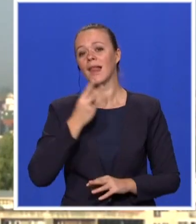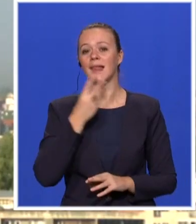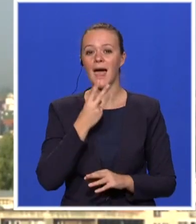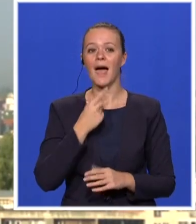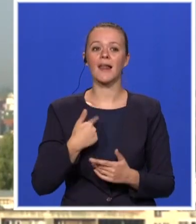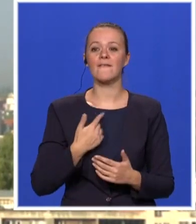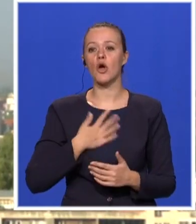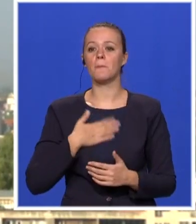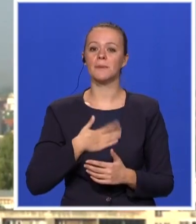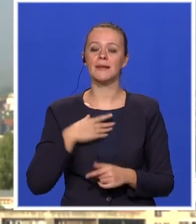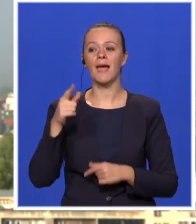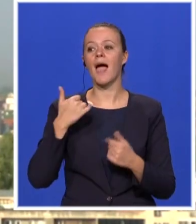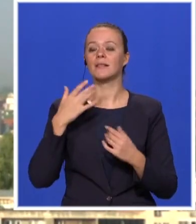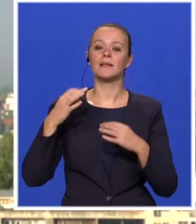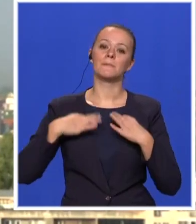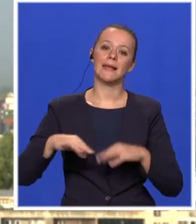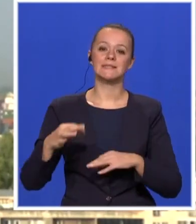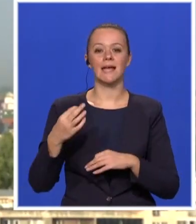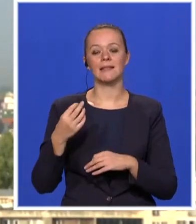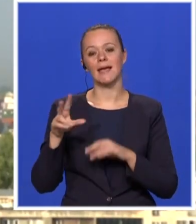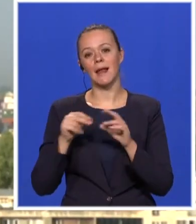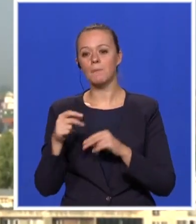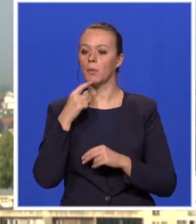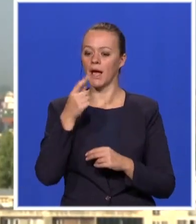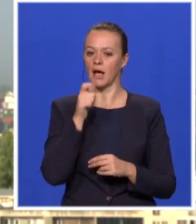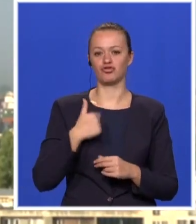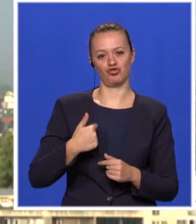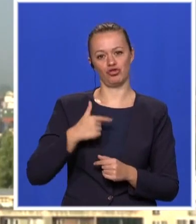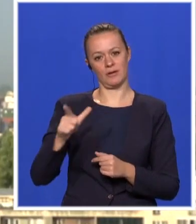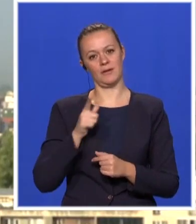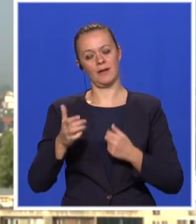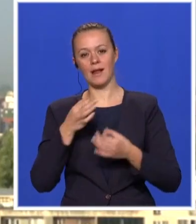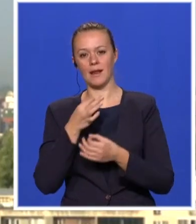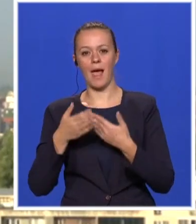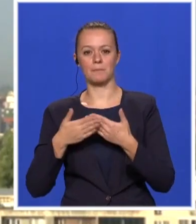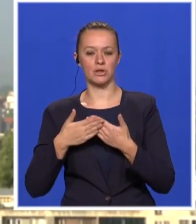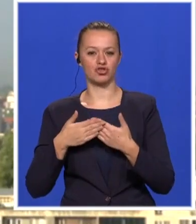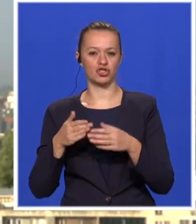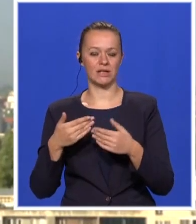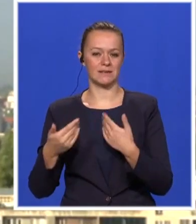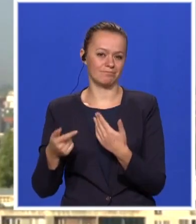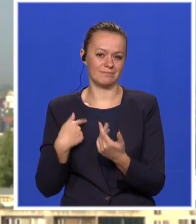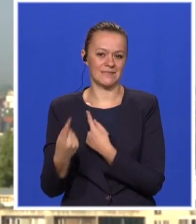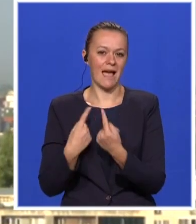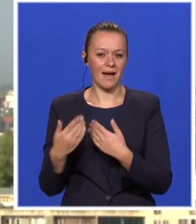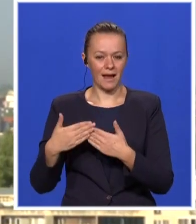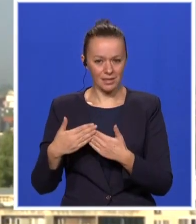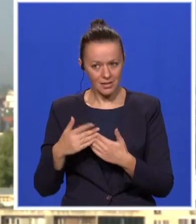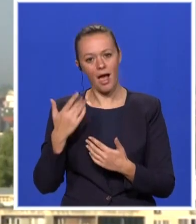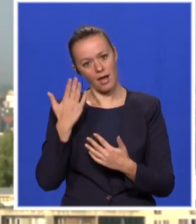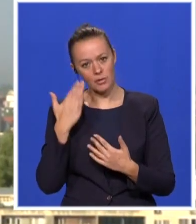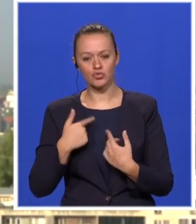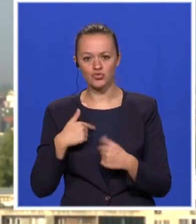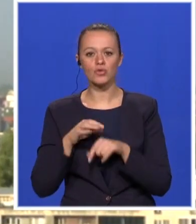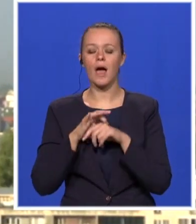prija i čast je kada, ne znam, predsjednika Republike kaže da ste mu jedan od najbližih saradnika i da računa na saradnju sa vama. Konkretno